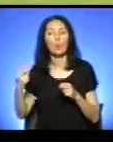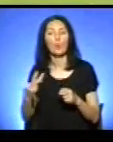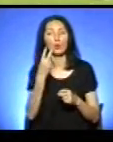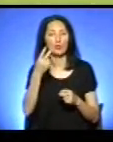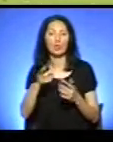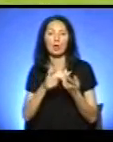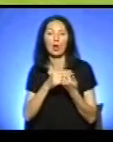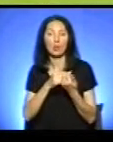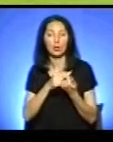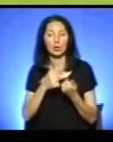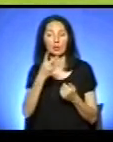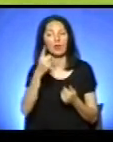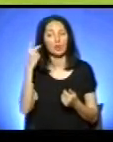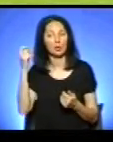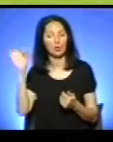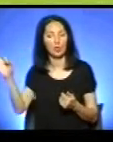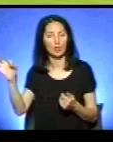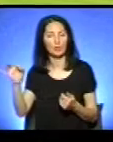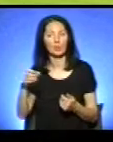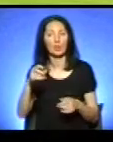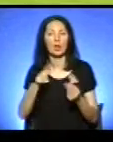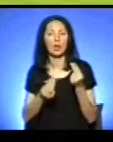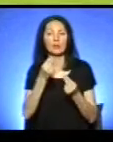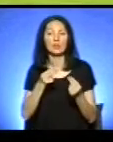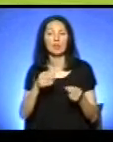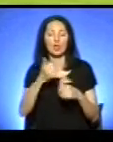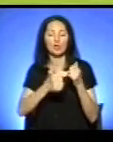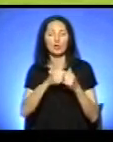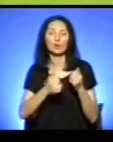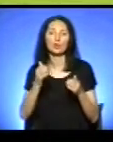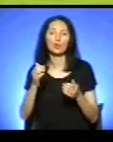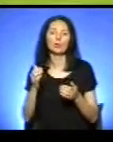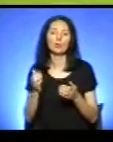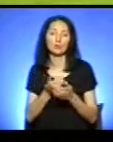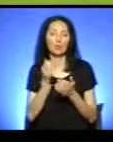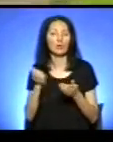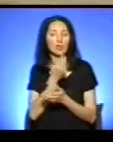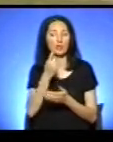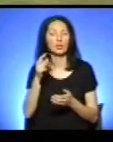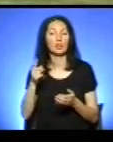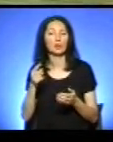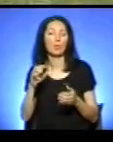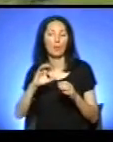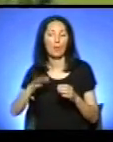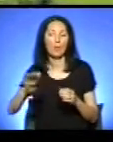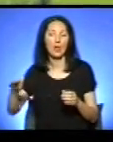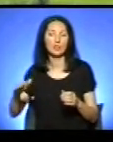рахунок 2-0. Гравці Херсонської збірної відіграли один м'яч, рахунок 2-1, і тричі пропустили.